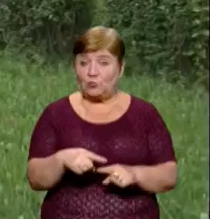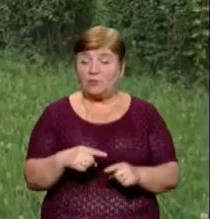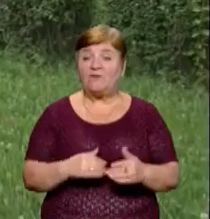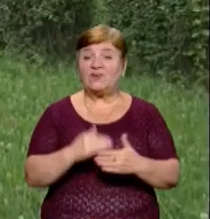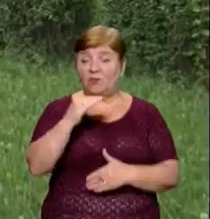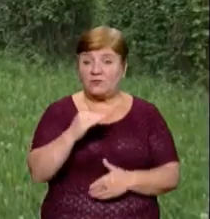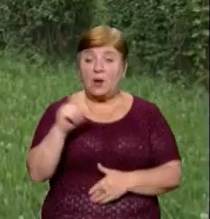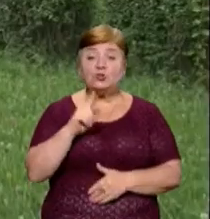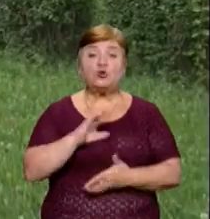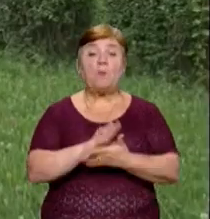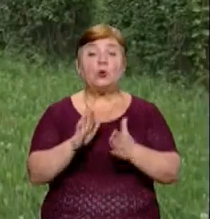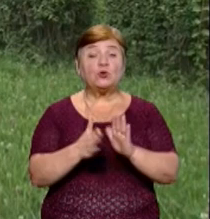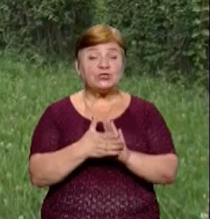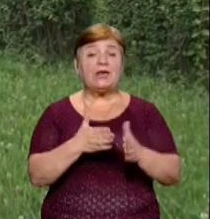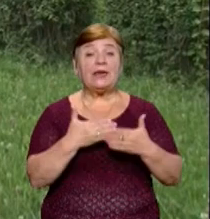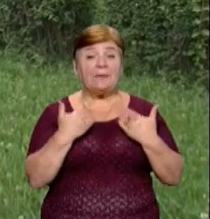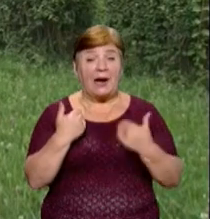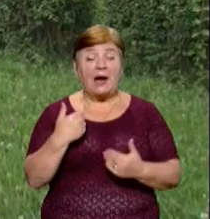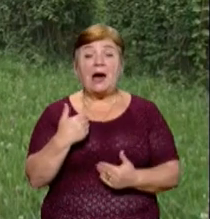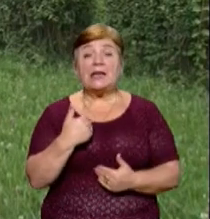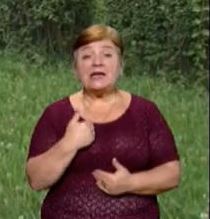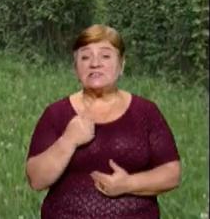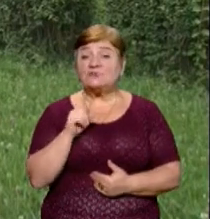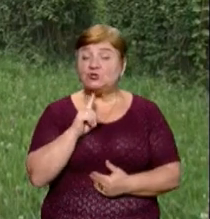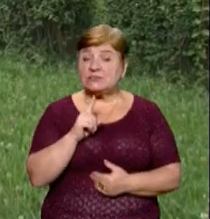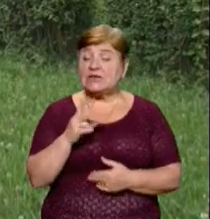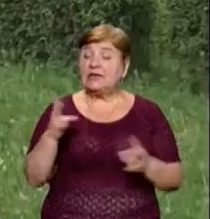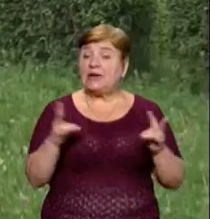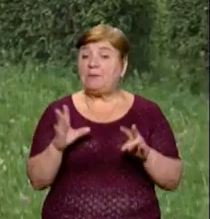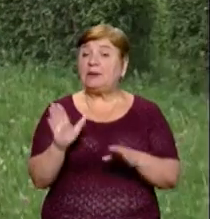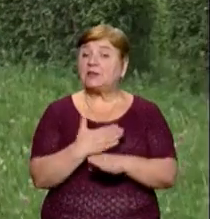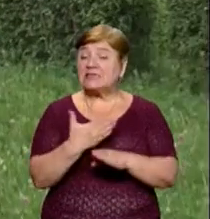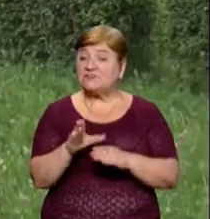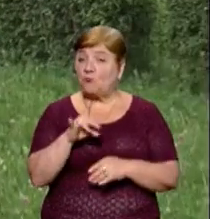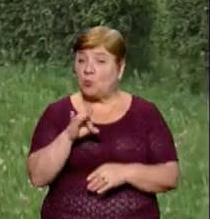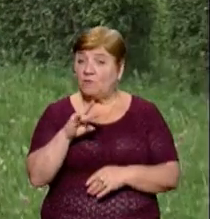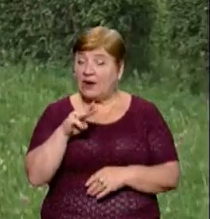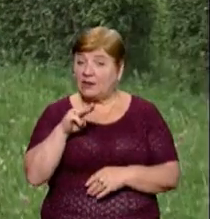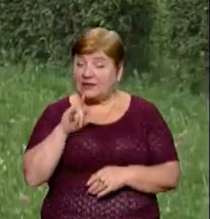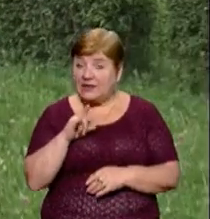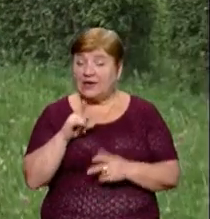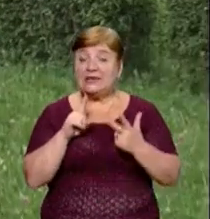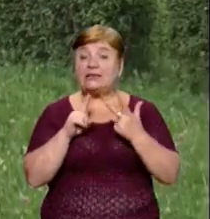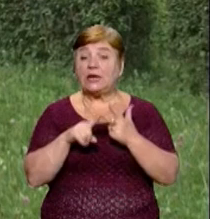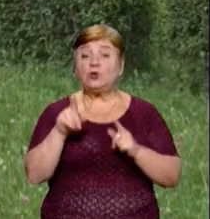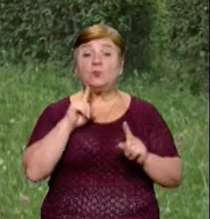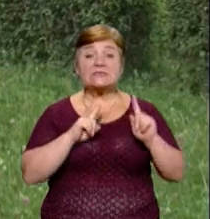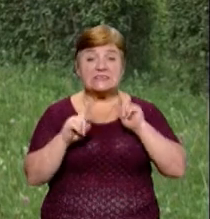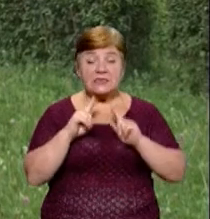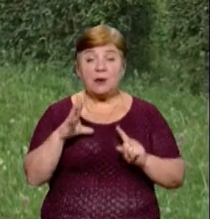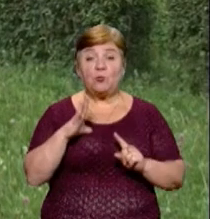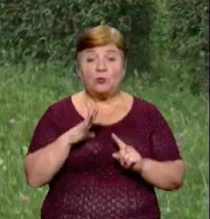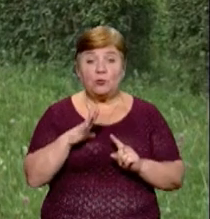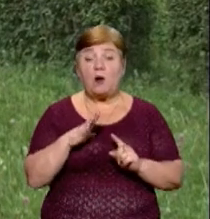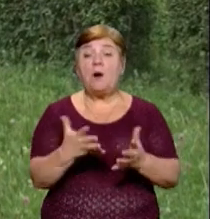що положення про ліцеї не є, а нас вже треба у щось трансформувати. На третьому засіданні комітету було прийнято,